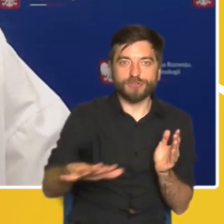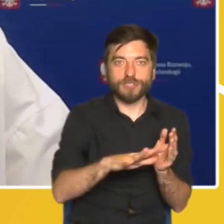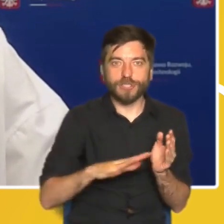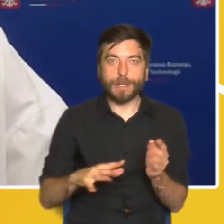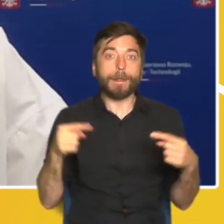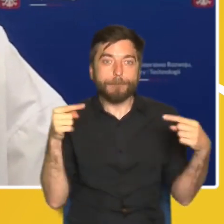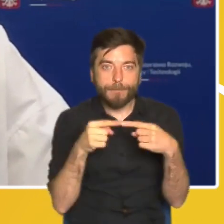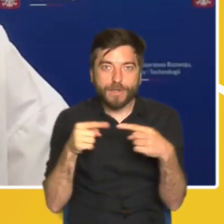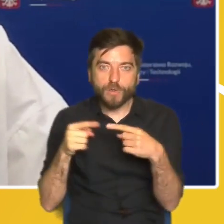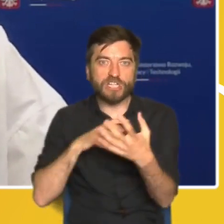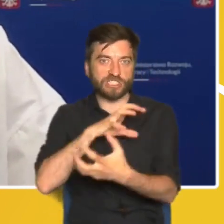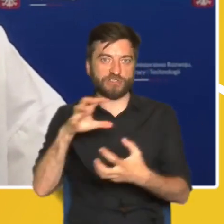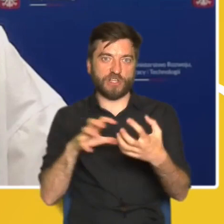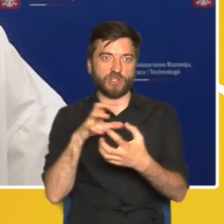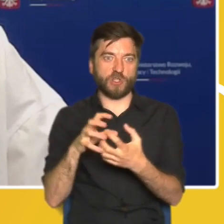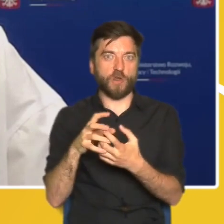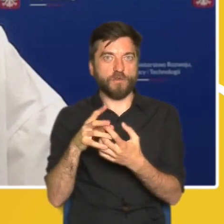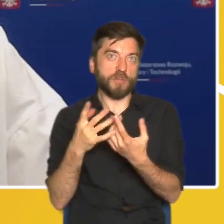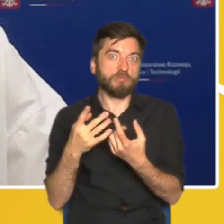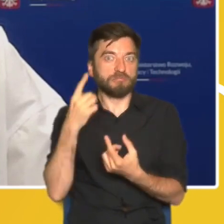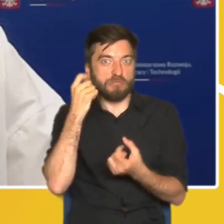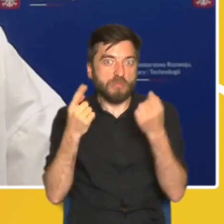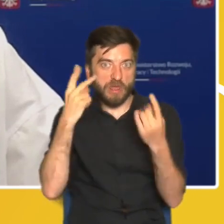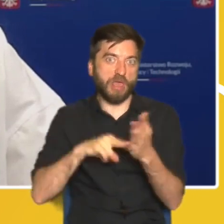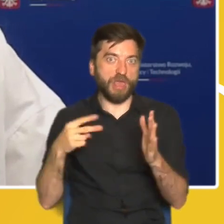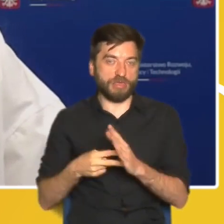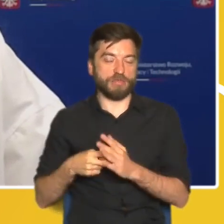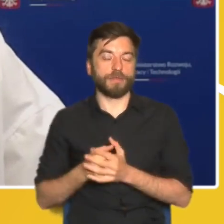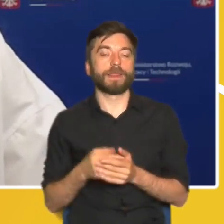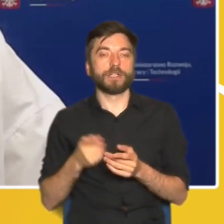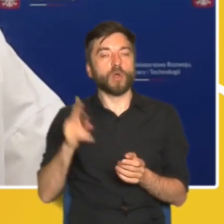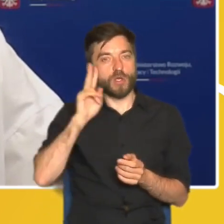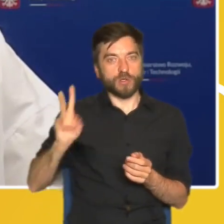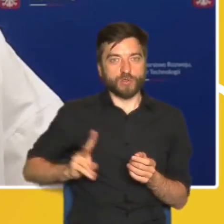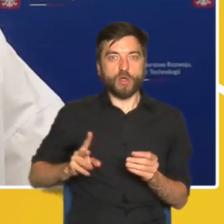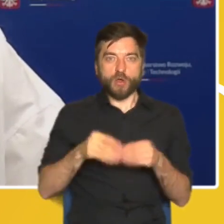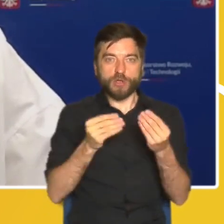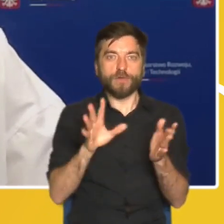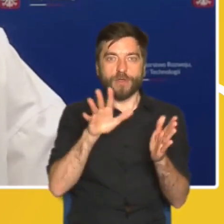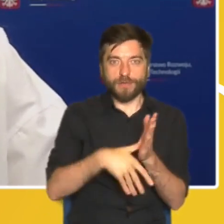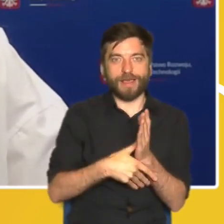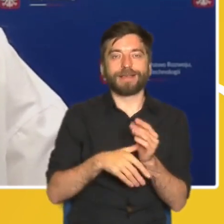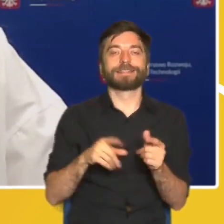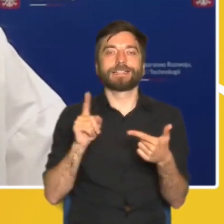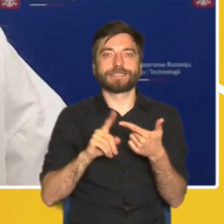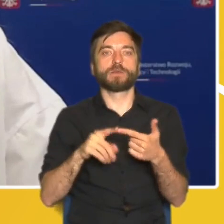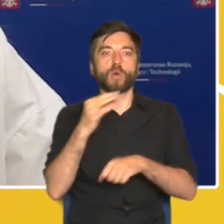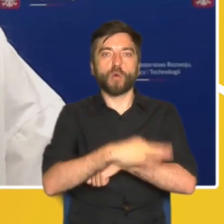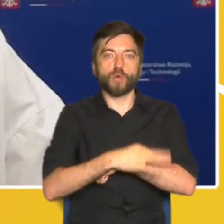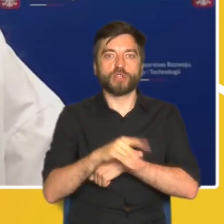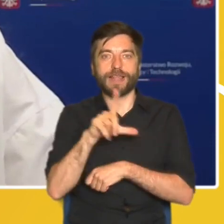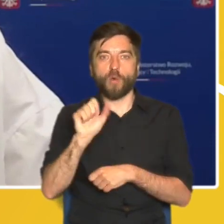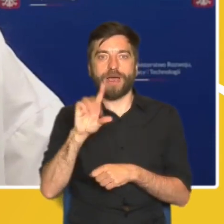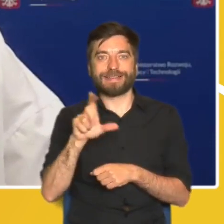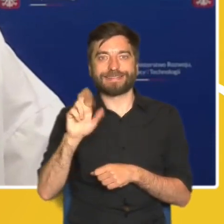ze światowymi trendami w urbanistyce. I wraz z Instytutem Rozwoju Miast i Regionów oraz Uczelnią Łazarskiego Ministerstwo